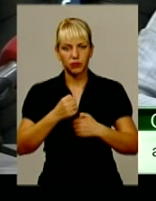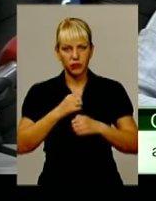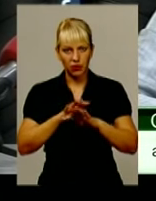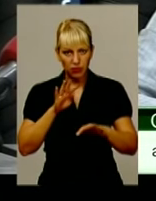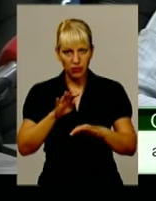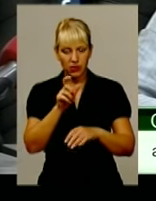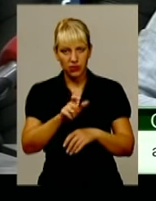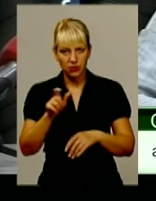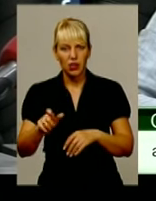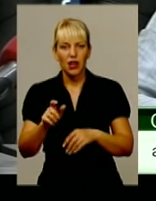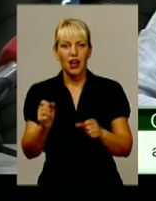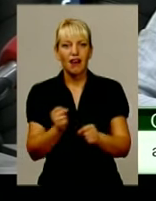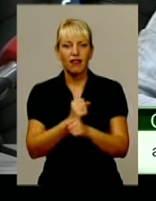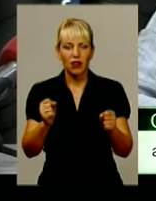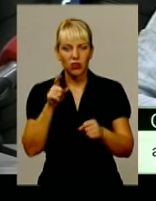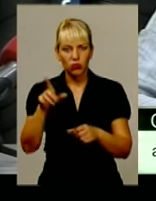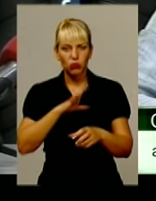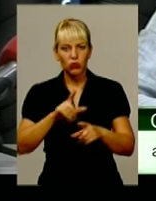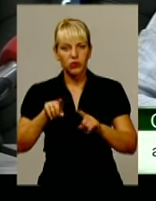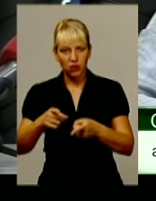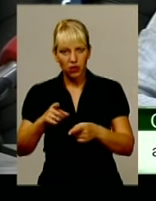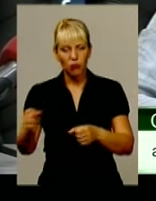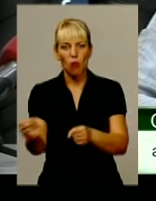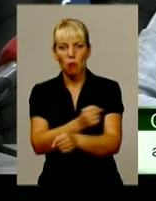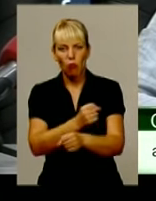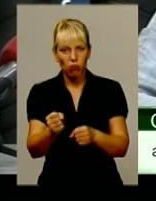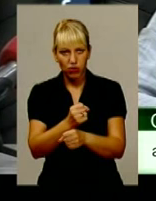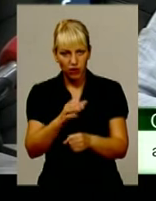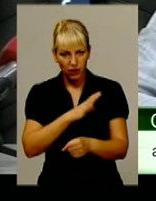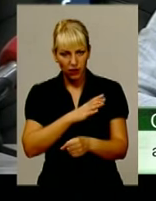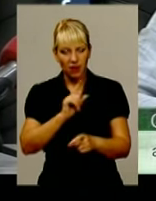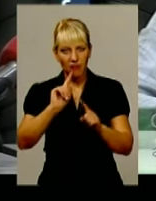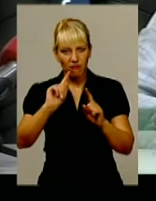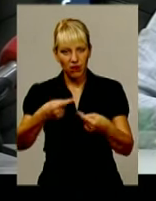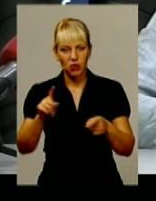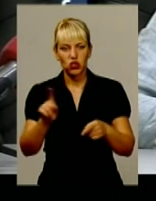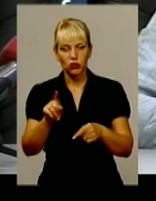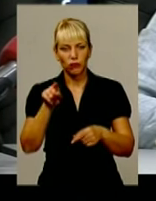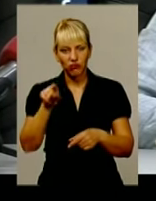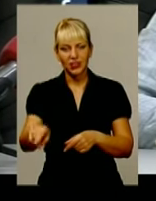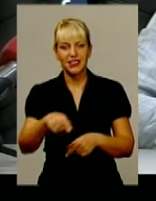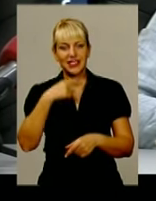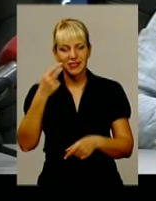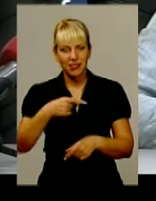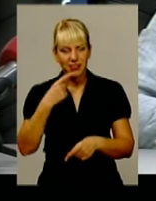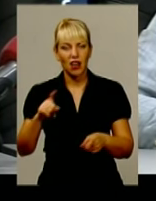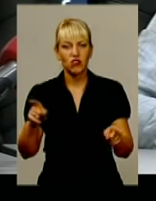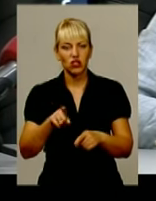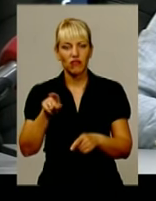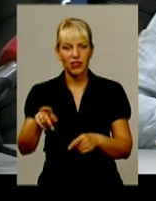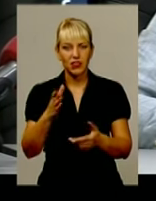Уже в райвідділі вимагали, щоб він сказав, що він є